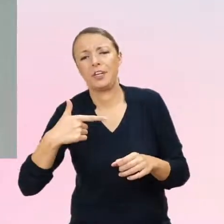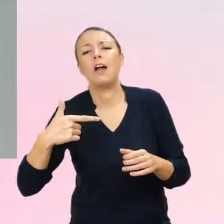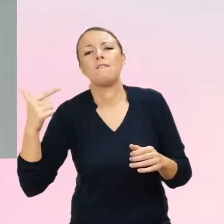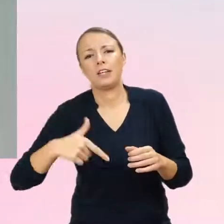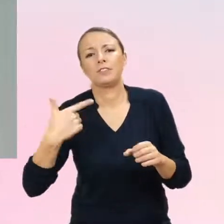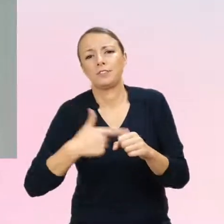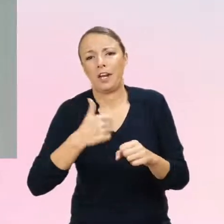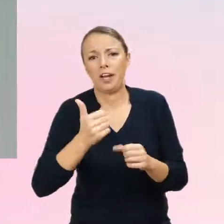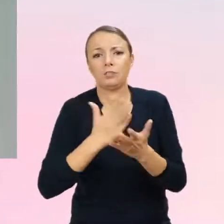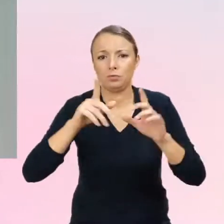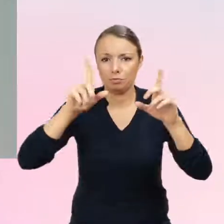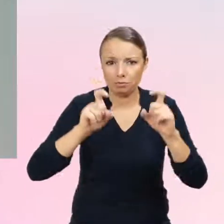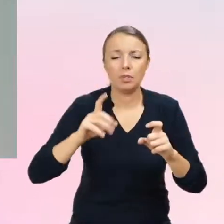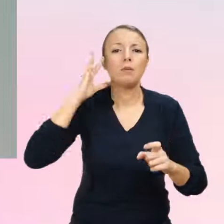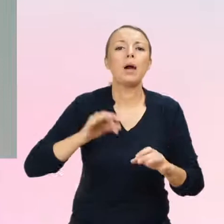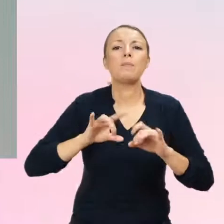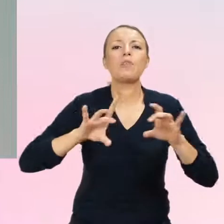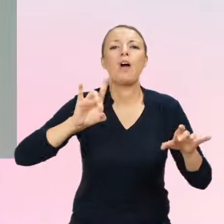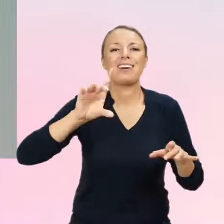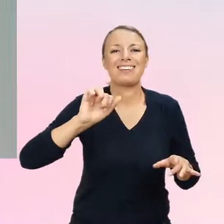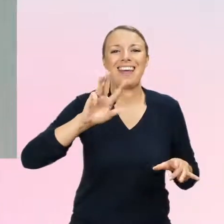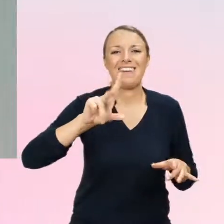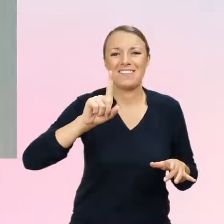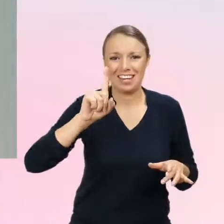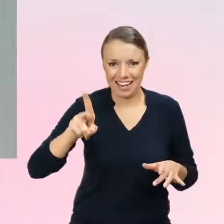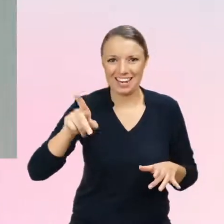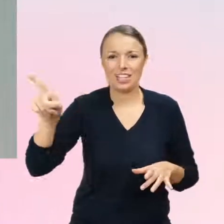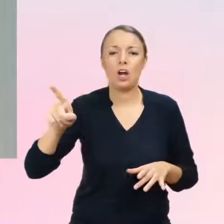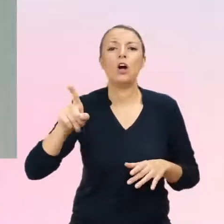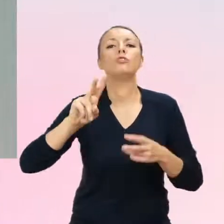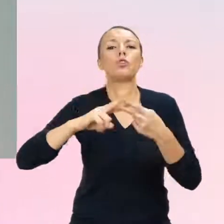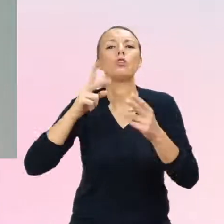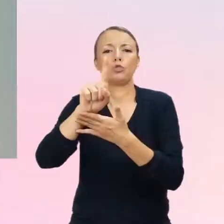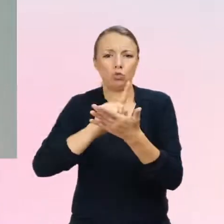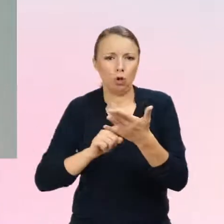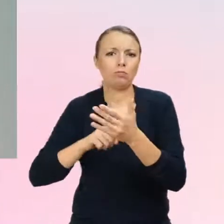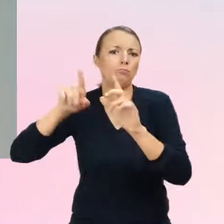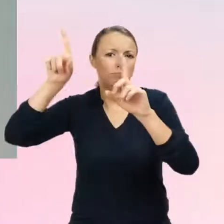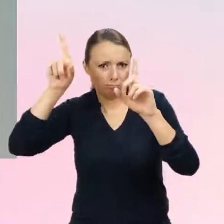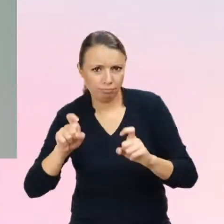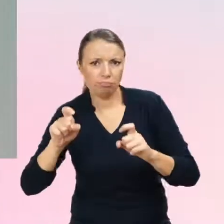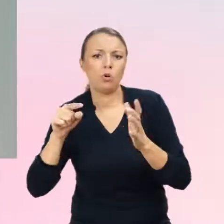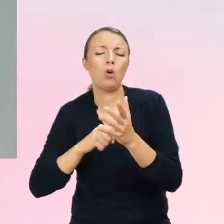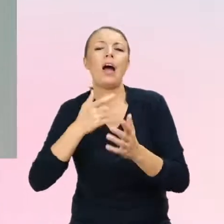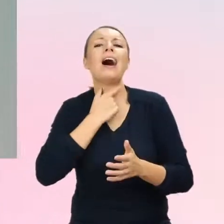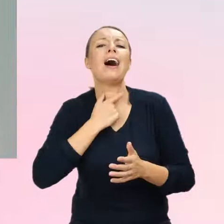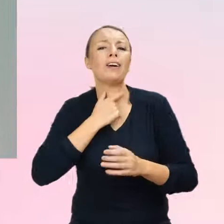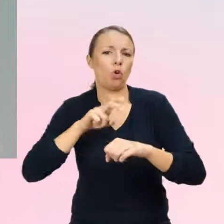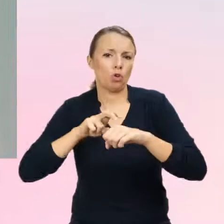zainicjowana przez profesor Gablik ze Śląska, która jest endokrynologiem dziecięcym i jakby